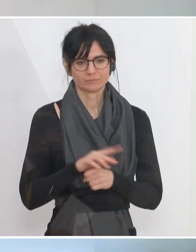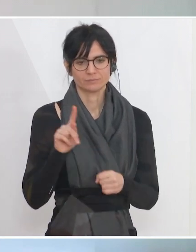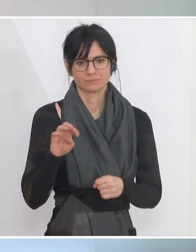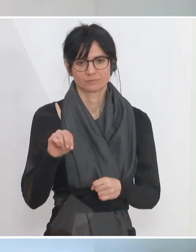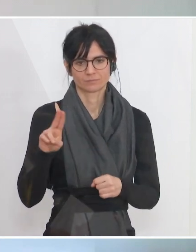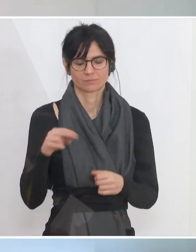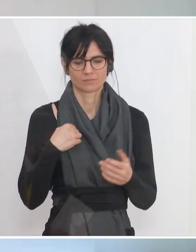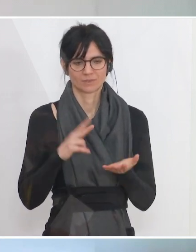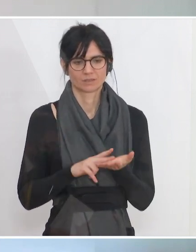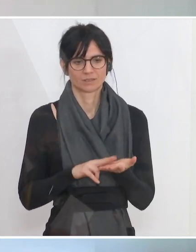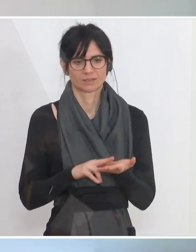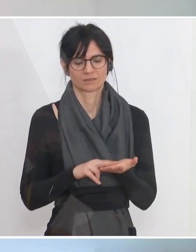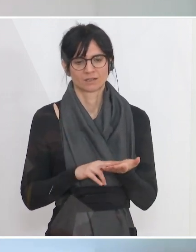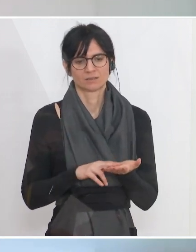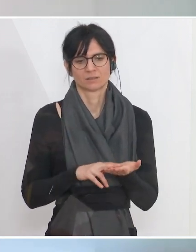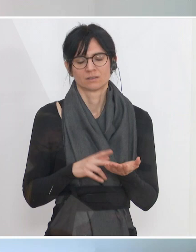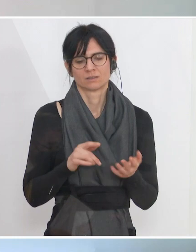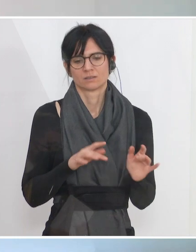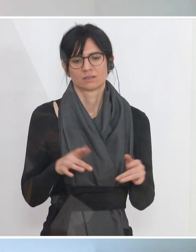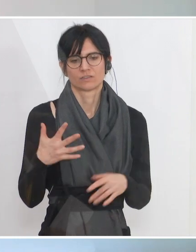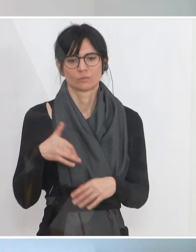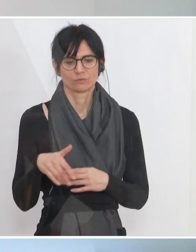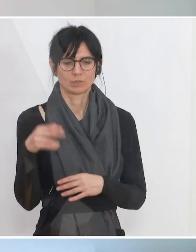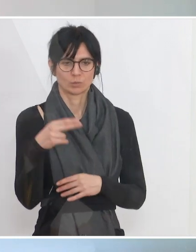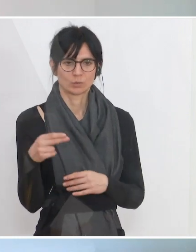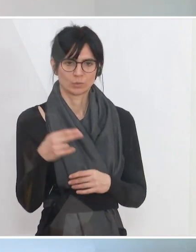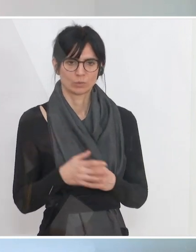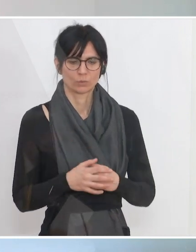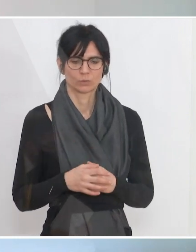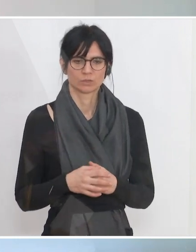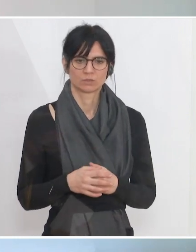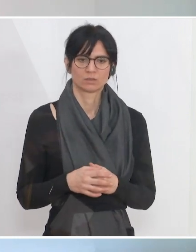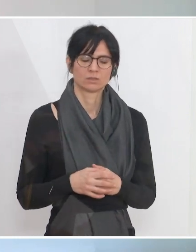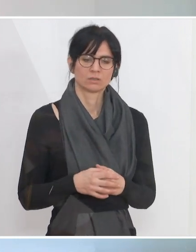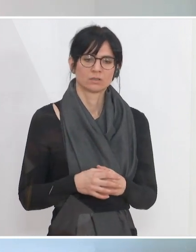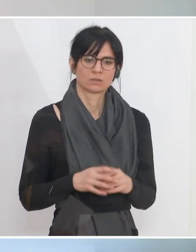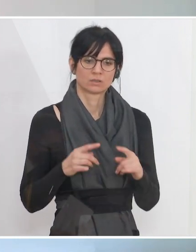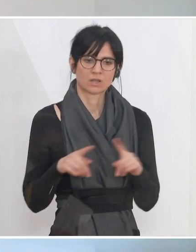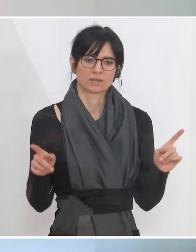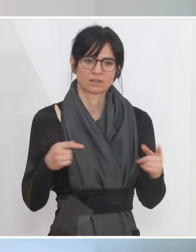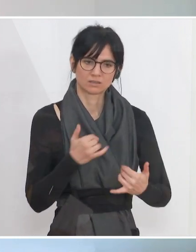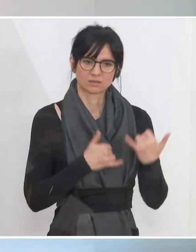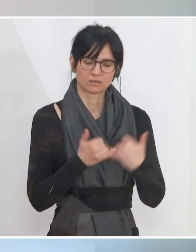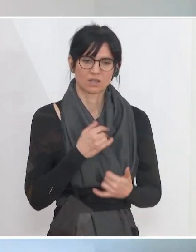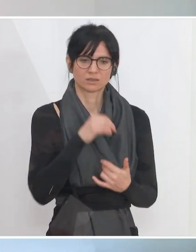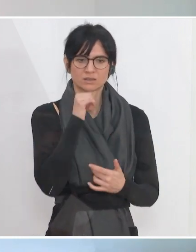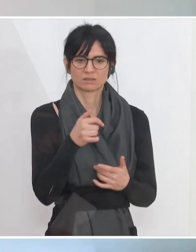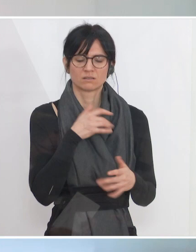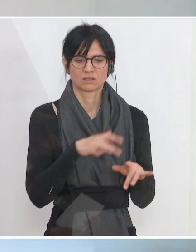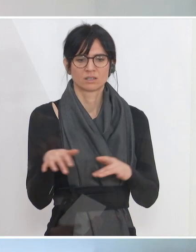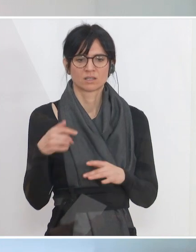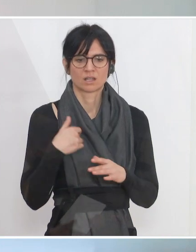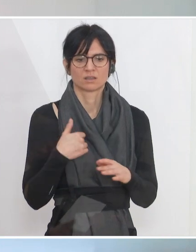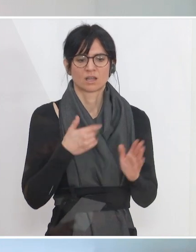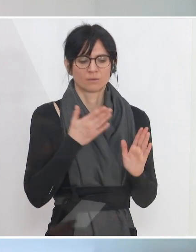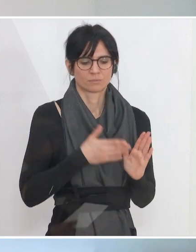Digital, umfasst 5 Millionen Euro und wird anders als in anderen Jahren nicht in Tranchen zur Verfügung